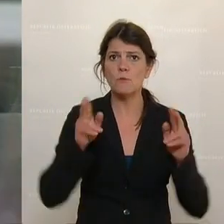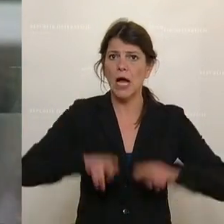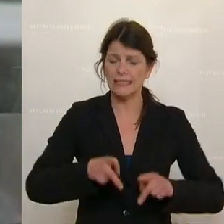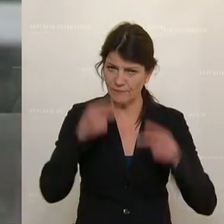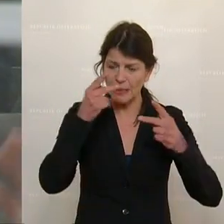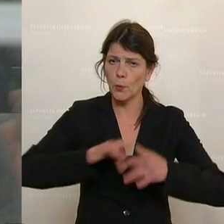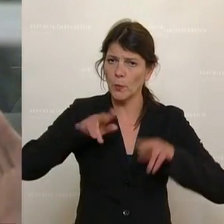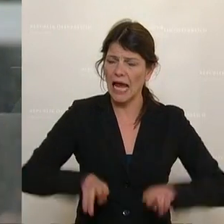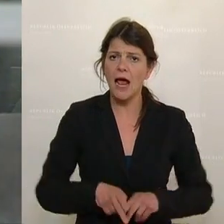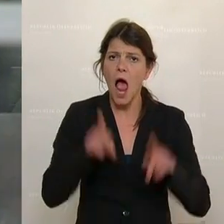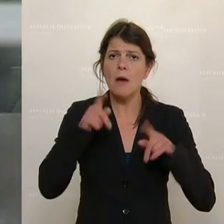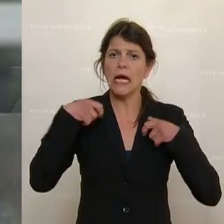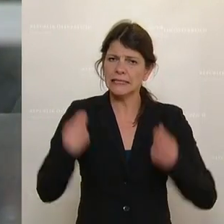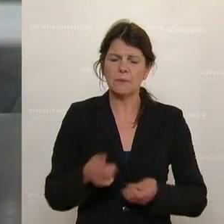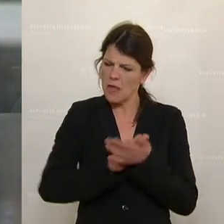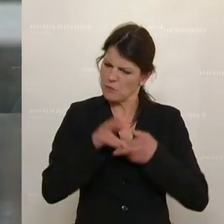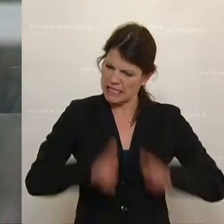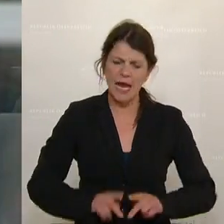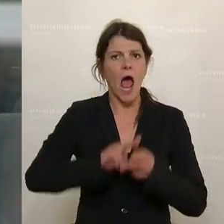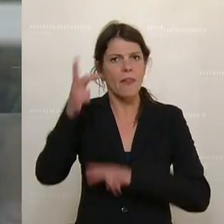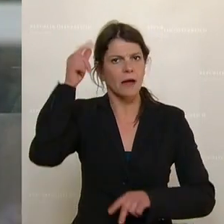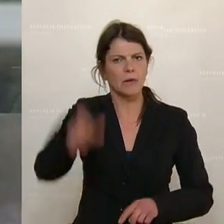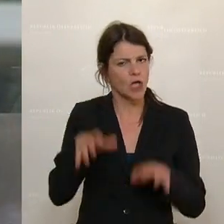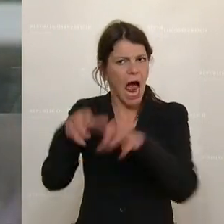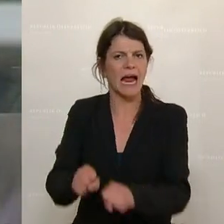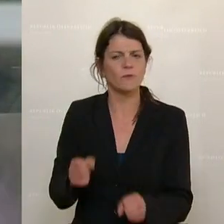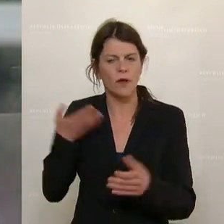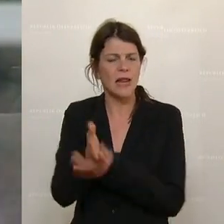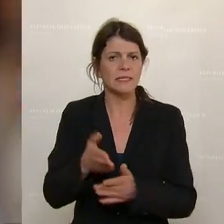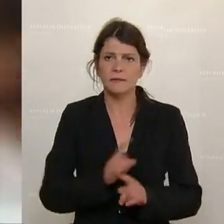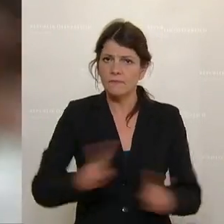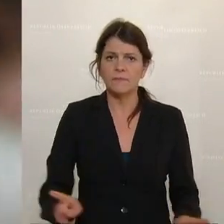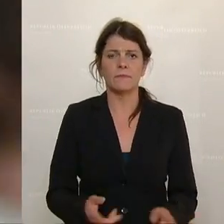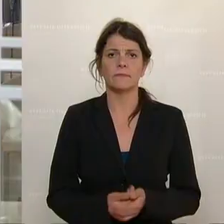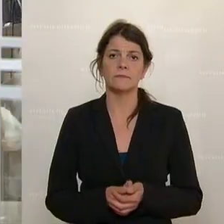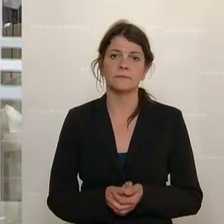wichtiges Grundrecht. Aber es gibt niemandem das Recht, jemanden anderen anzugreifen oder zu verletzen.